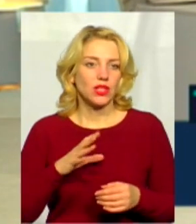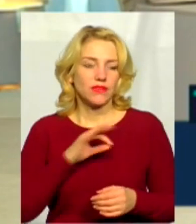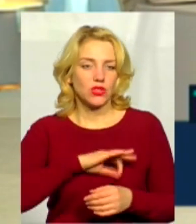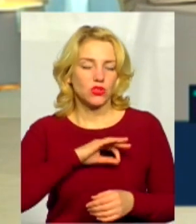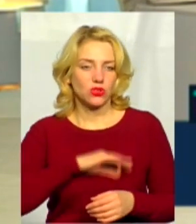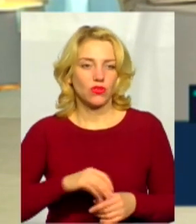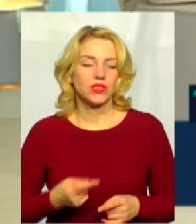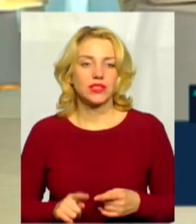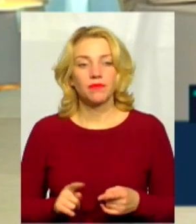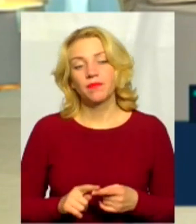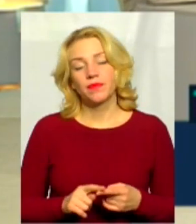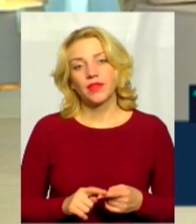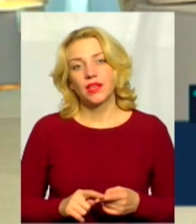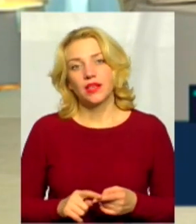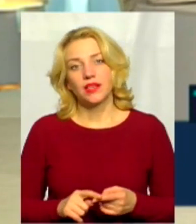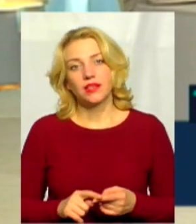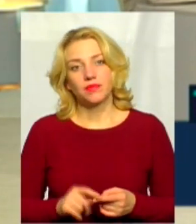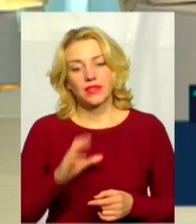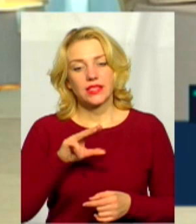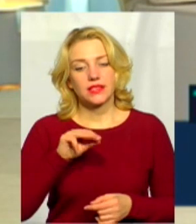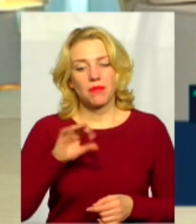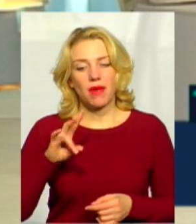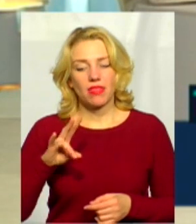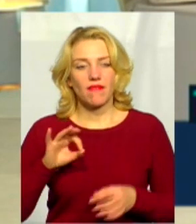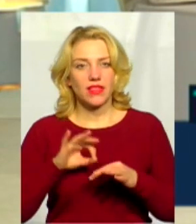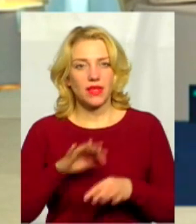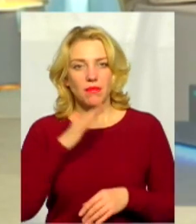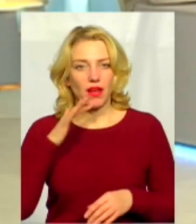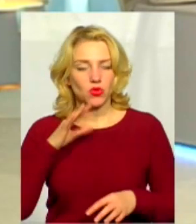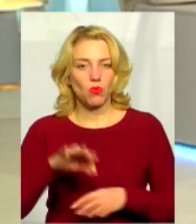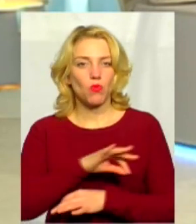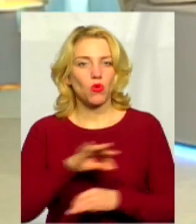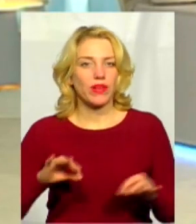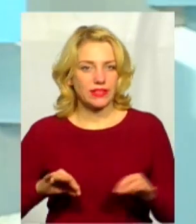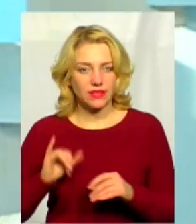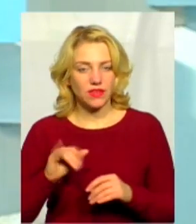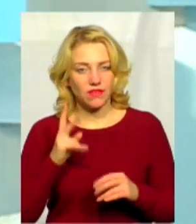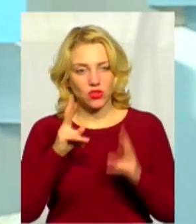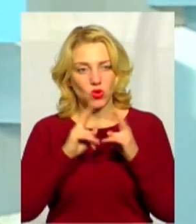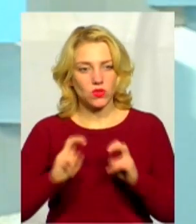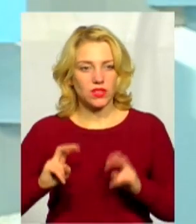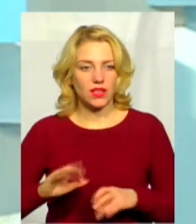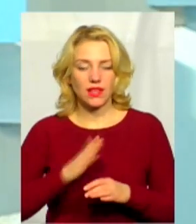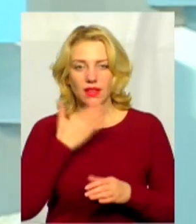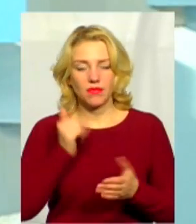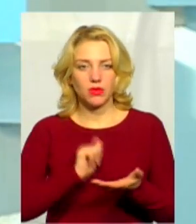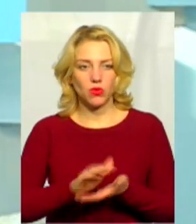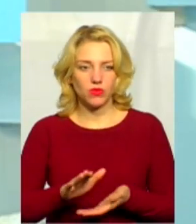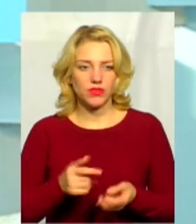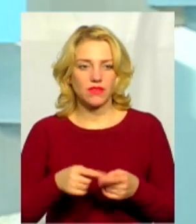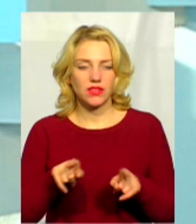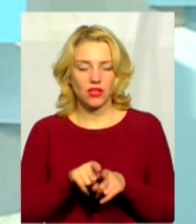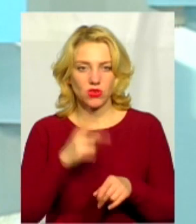і розповідає про практику, тобто, Степан веде багато проєктів, в тому числі, він розглядає і не відмовився від варіантів, далі розглядає